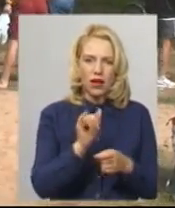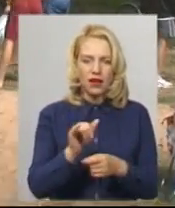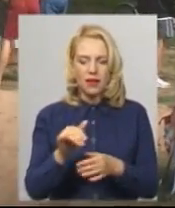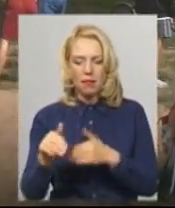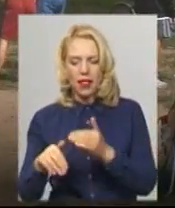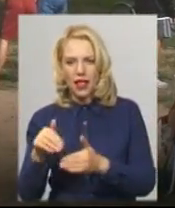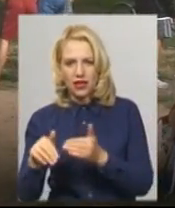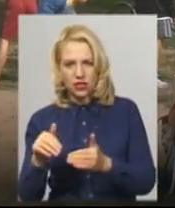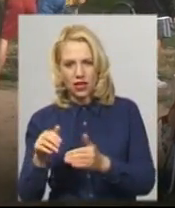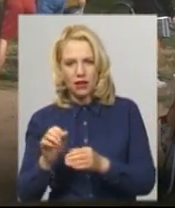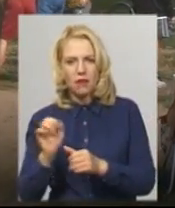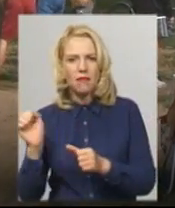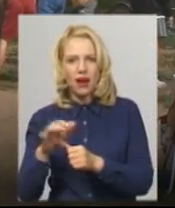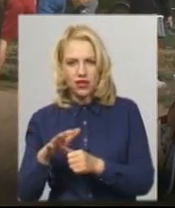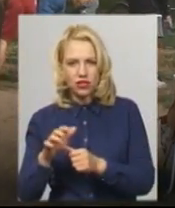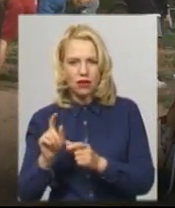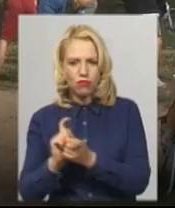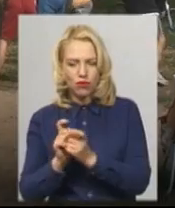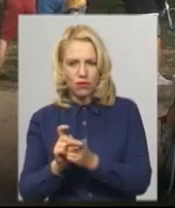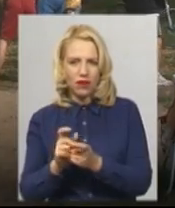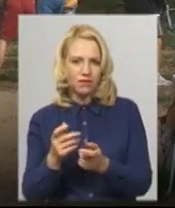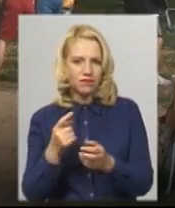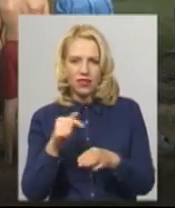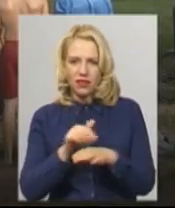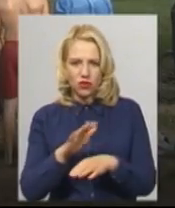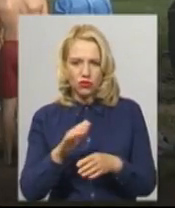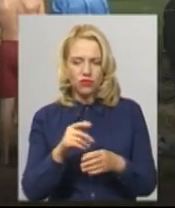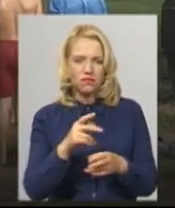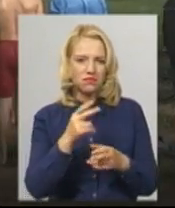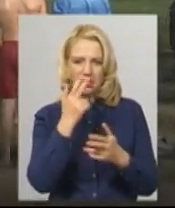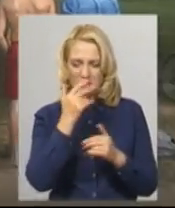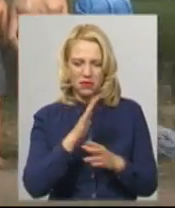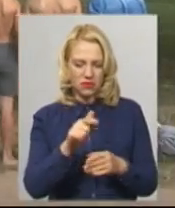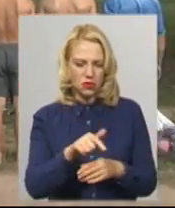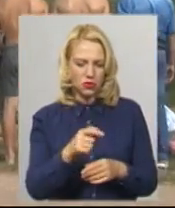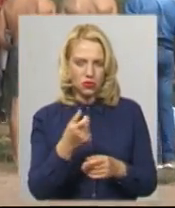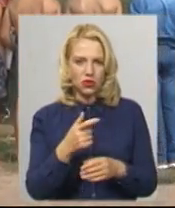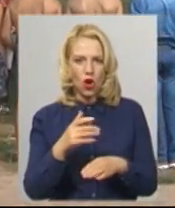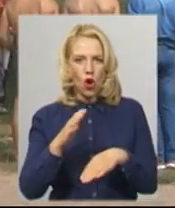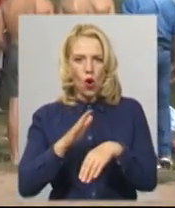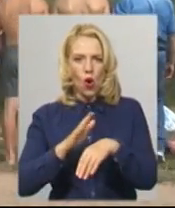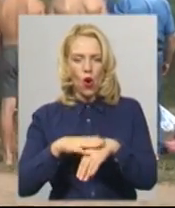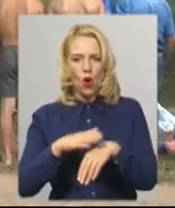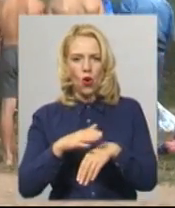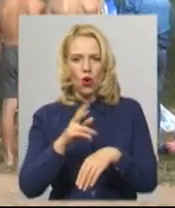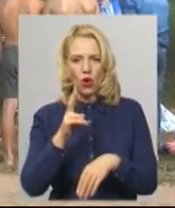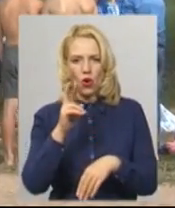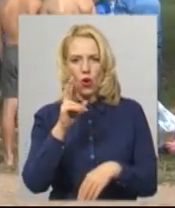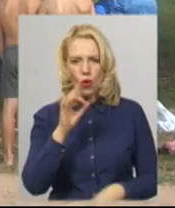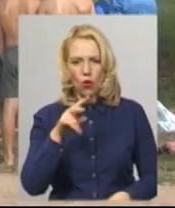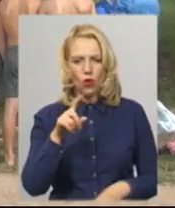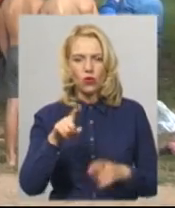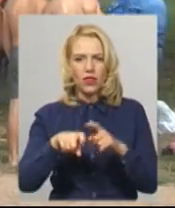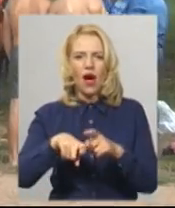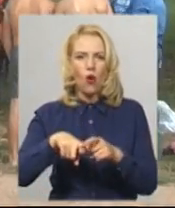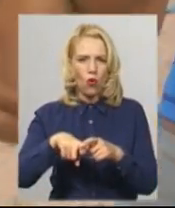практично все те саме, але трохи непривично, тут не можна ставати на коліна, а на коврі практично всі дії